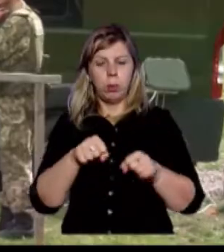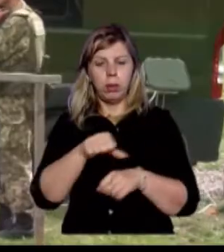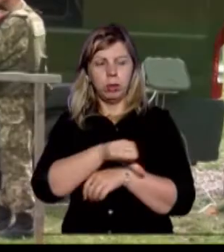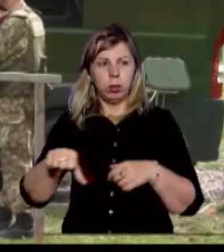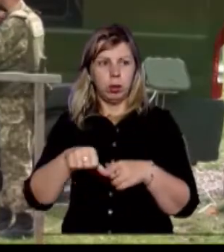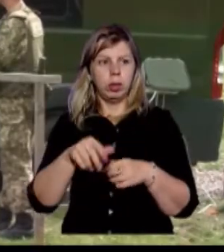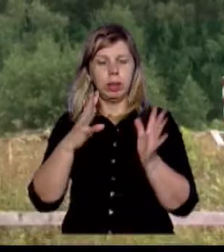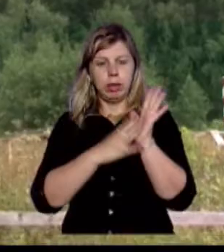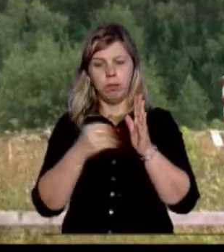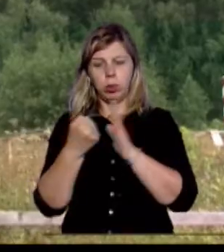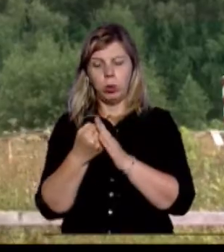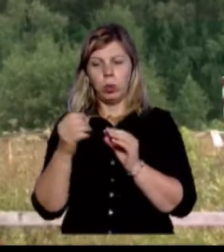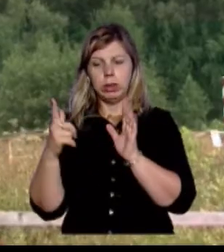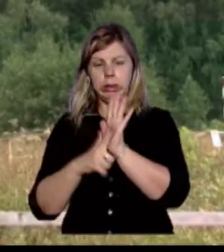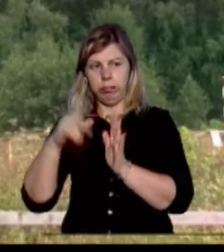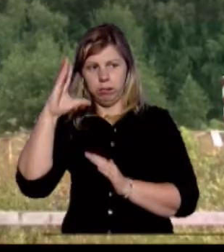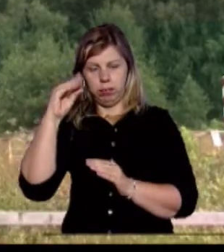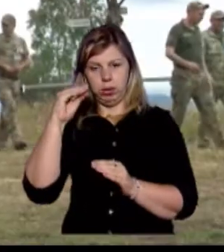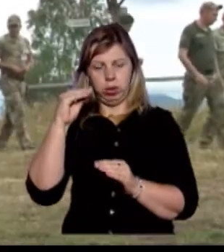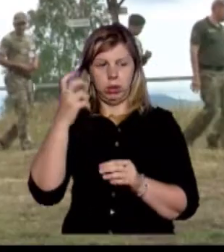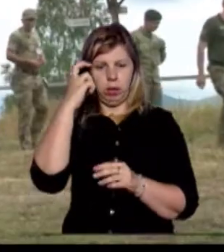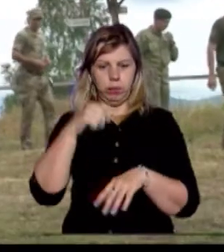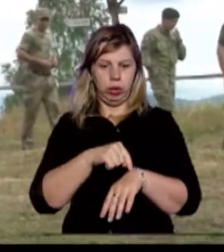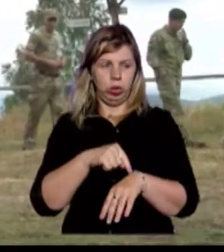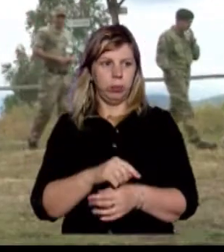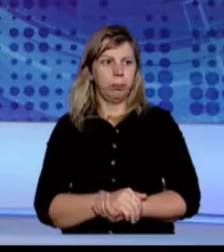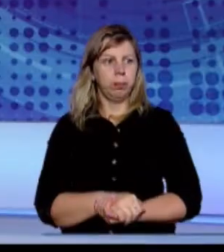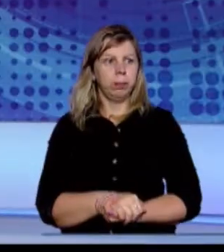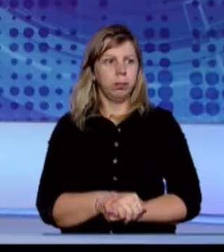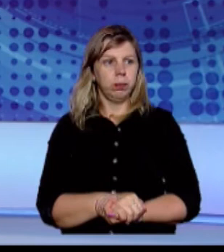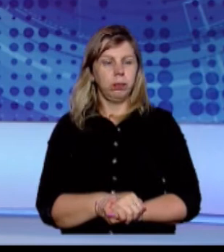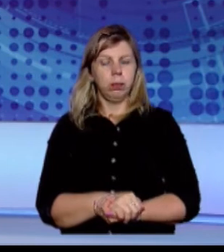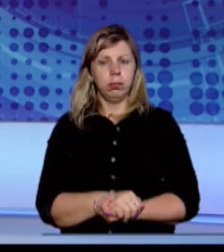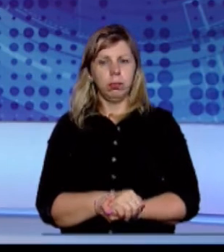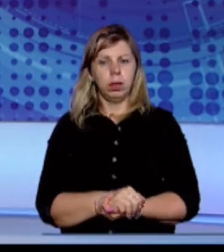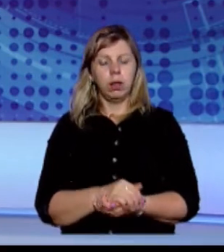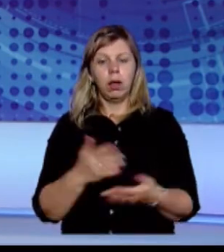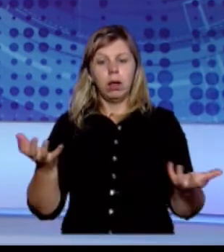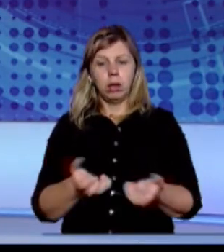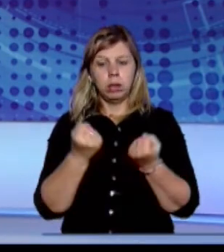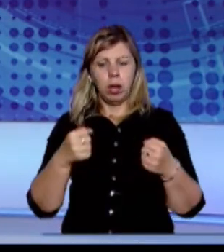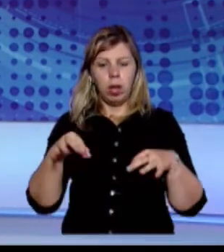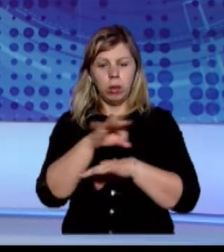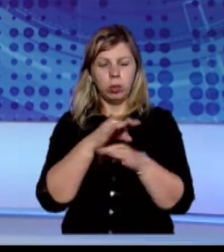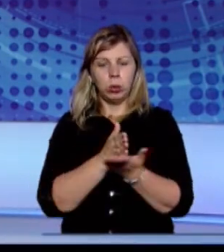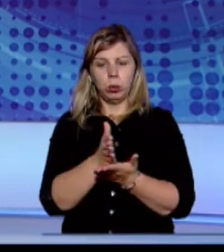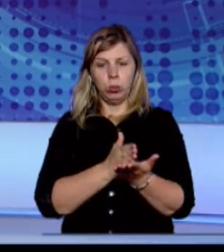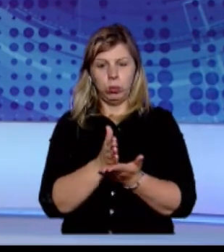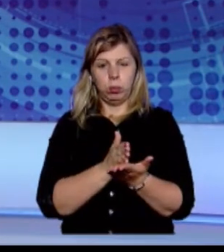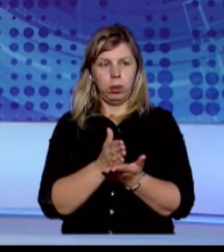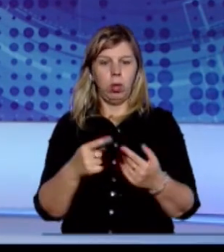пропуску з 9 до 19 години за київським часом. Рятівна археологічна служба